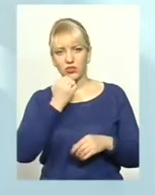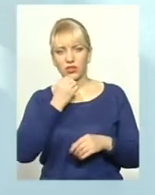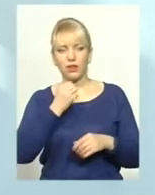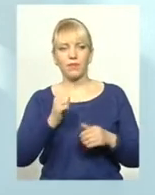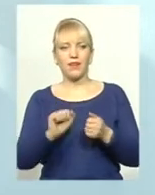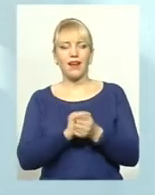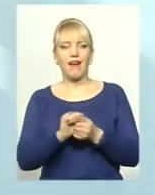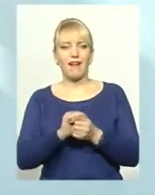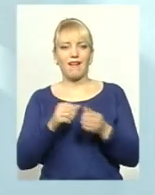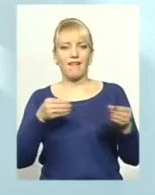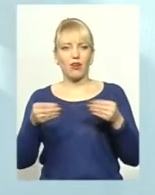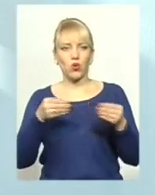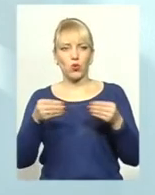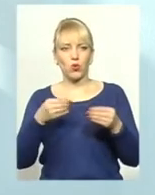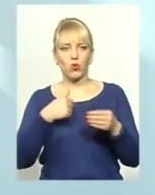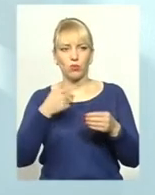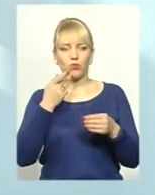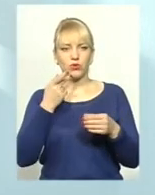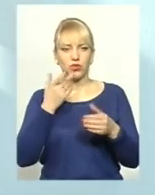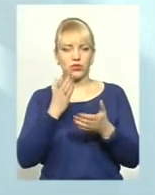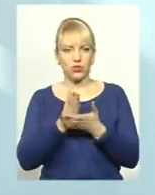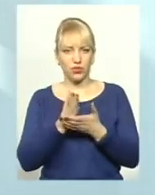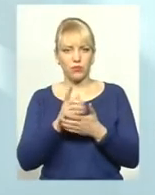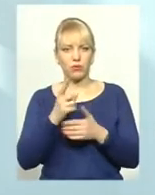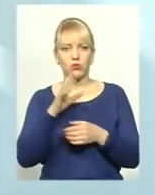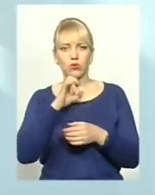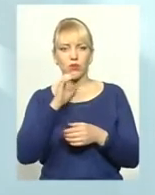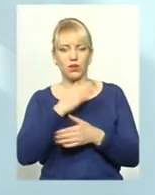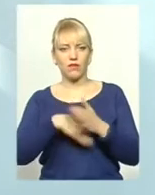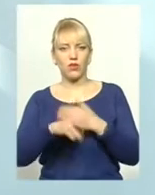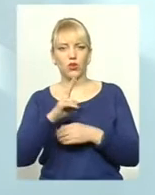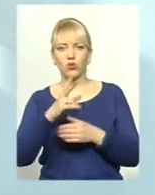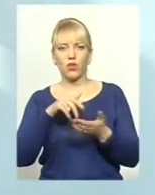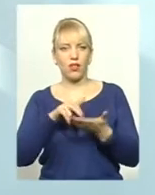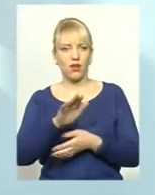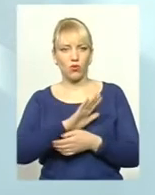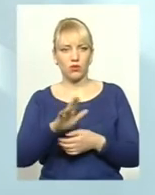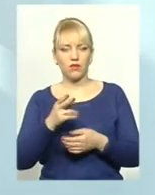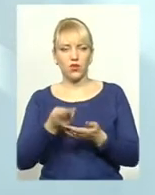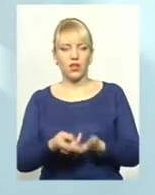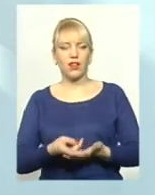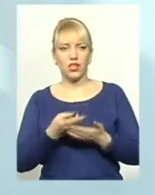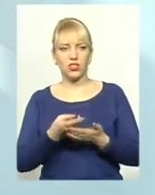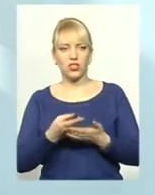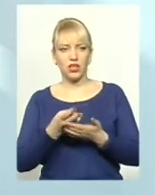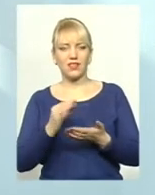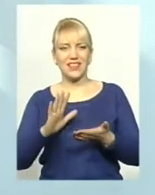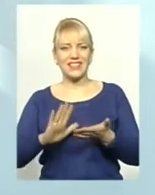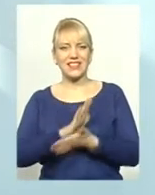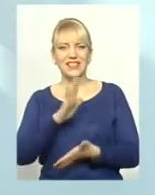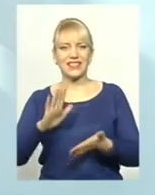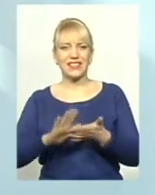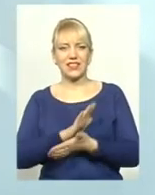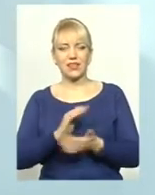картон, ви, вірно сказали, постійно потрібен картон. Чому? У нас собаки-інваліди, які не ходять, вони лежать на слизькій підлозі, і